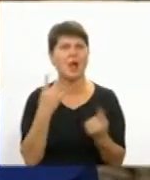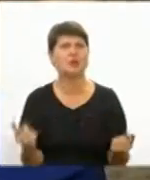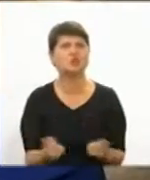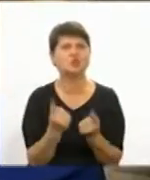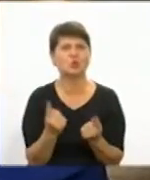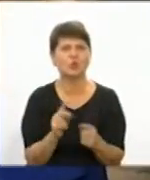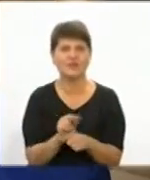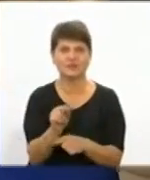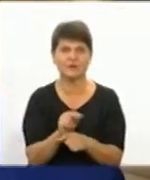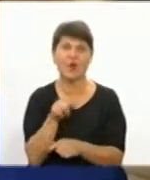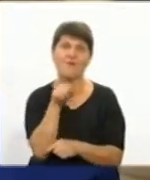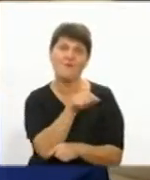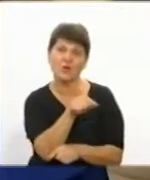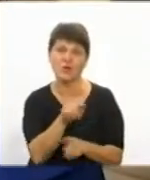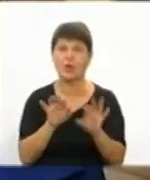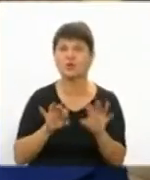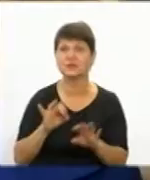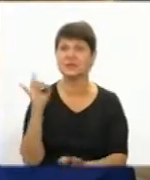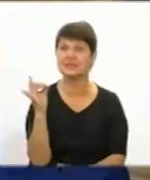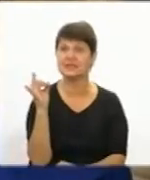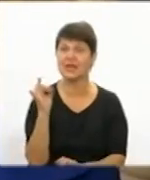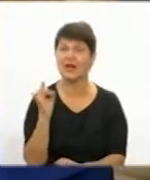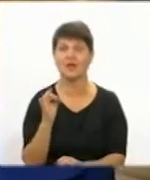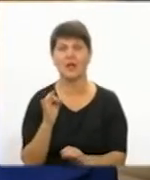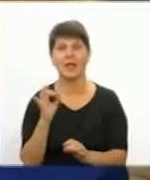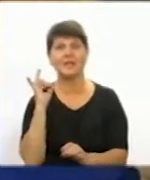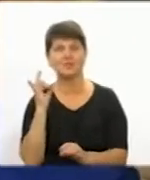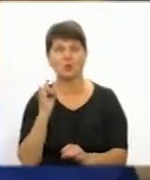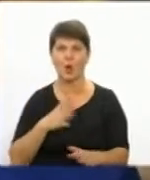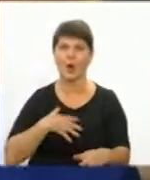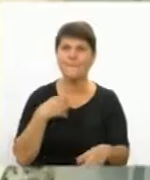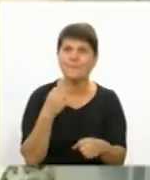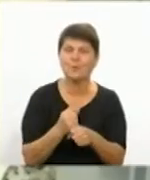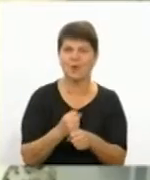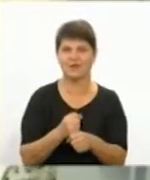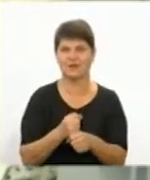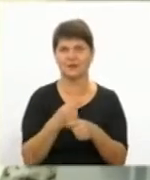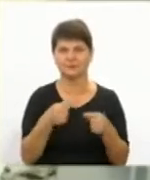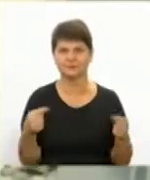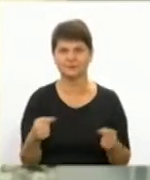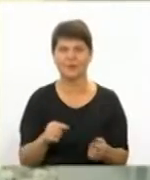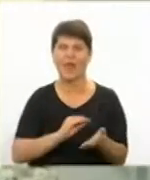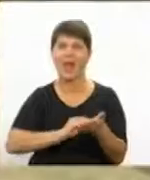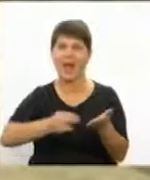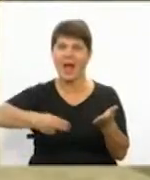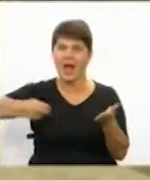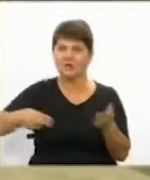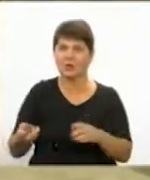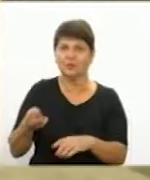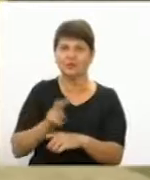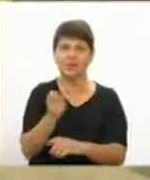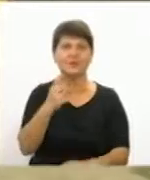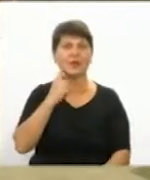повчань. Але вони розказують цікаві історії і показують моделі поведінки для підлітків. За автографом до Олени прийшла 12